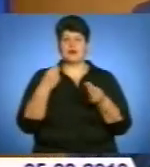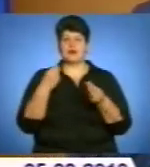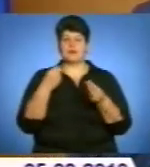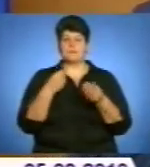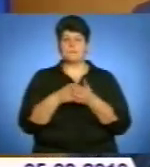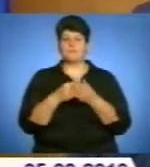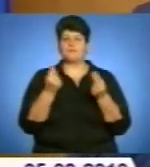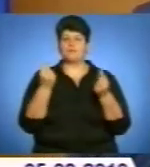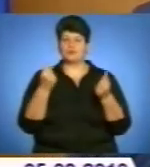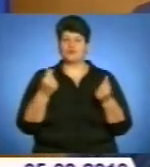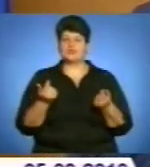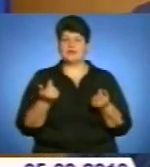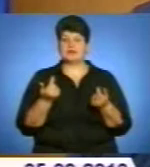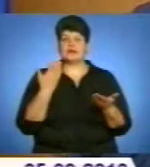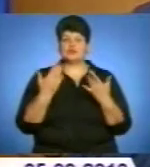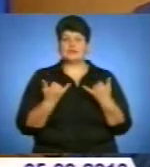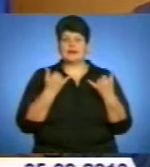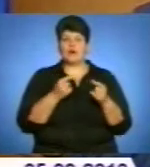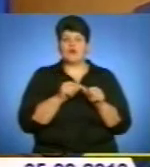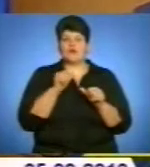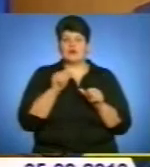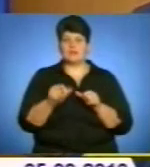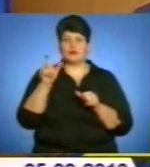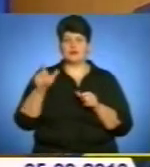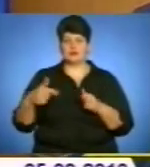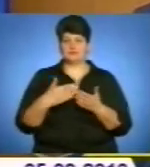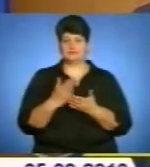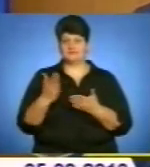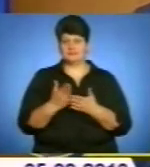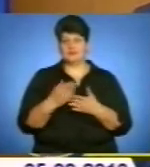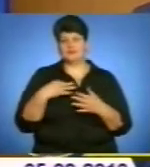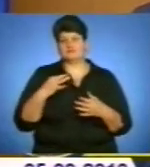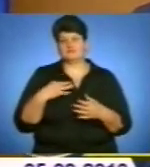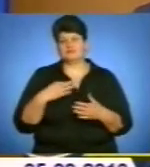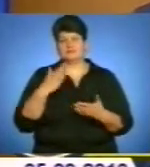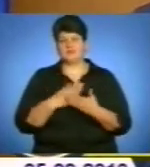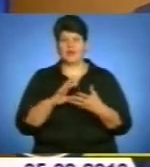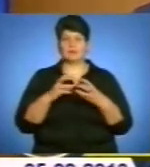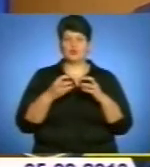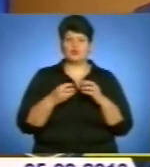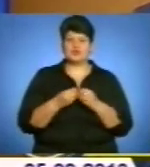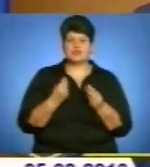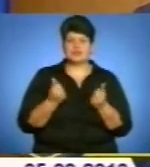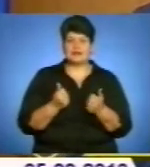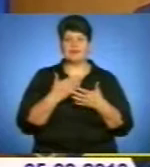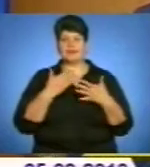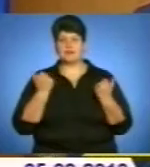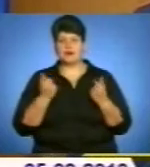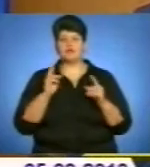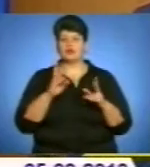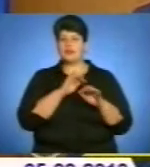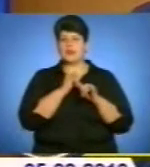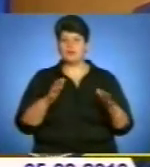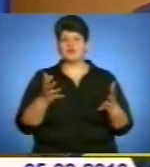для декількох політиканів є бюджет чи немає бюджету, для них це байдуже, то для тих, хто не може вчасно